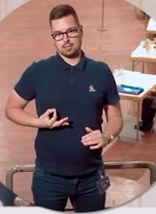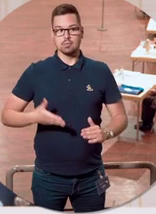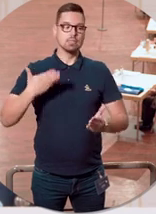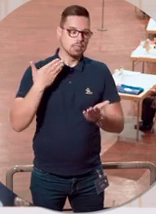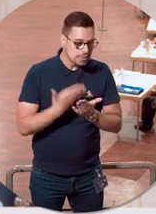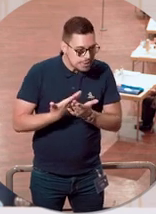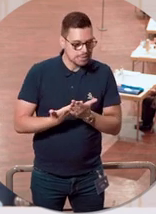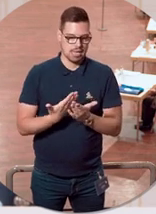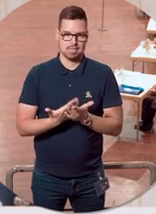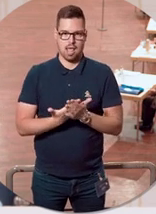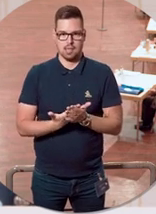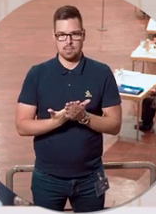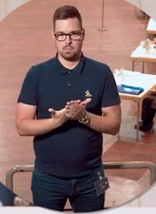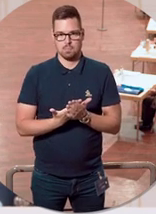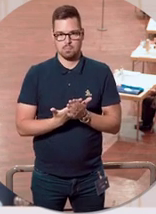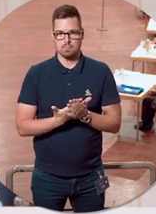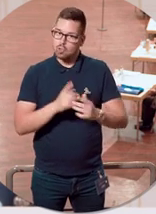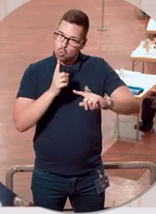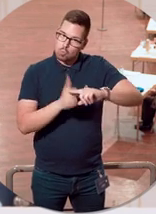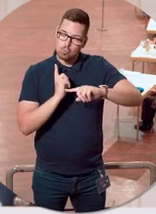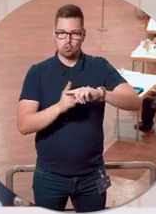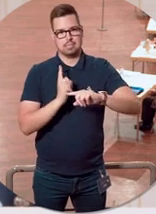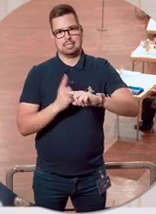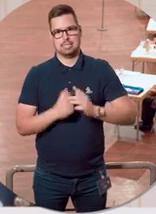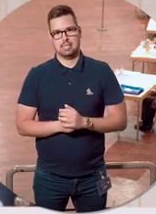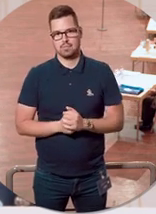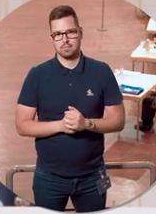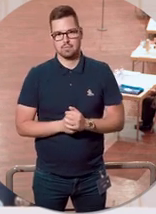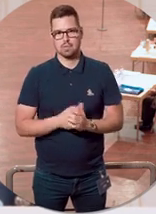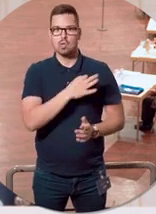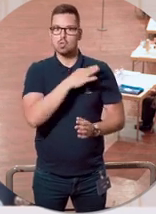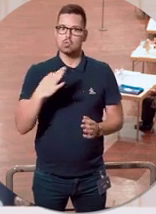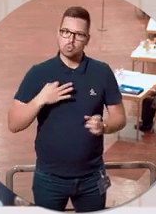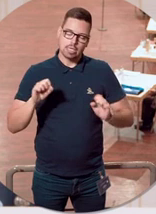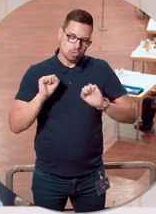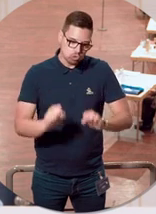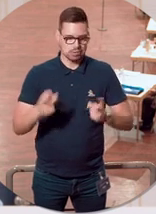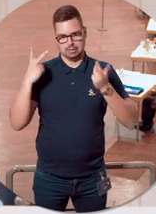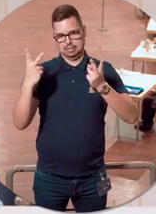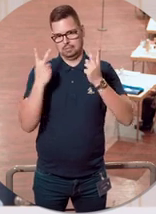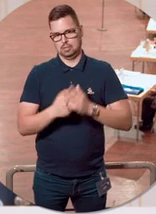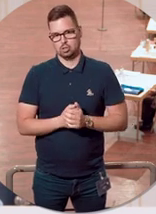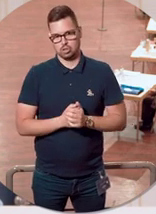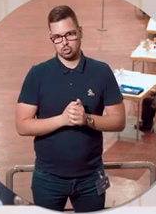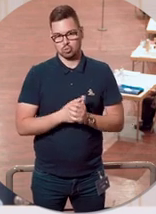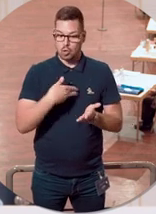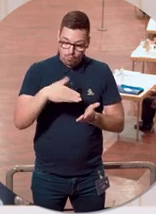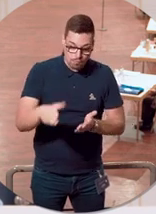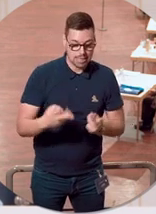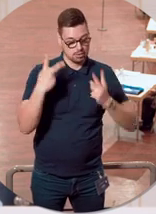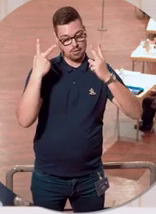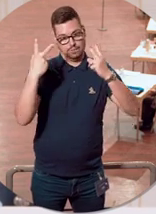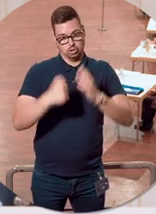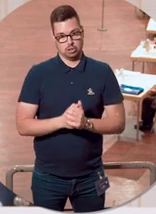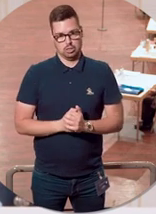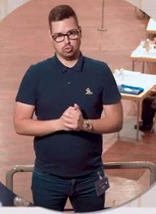deswegen zeigt es eben auch, dass wir da eine positive Bilanz haben. Wir nehmen den Gesundheitsschutz der Bevölkerung ernst. Wir werden das auch weiterhin tun, liebe Kolleginnen und Kollegen.